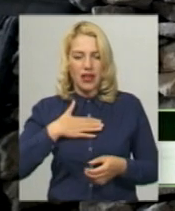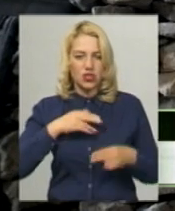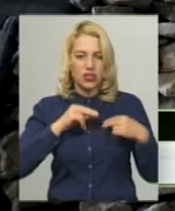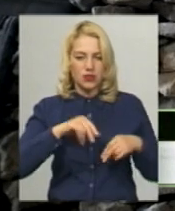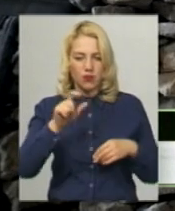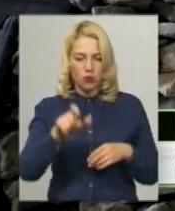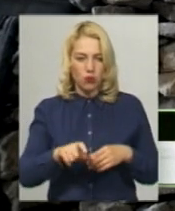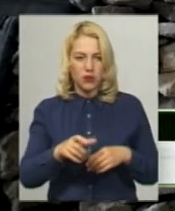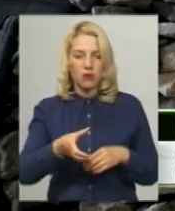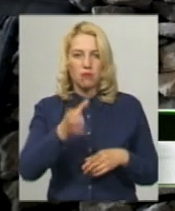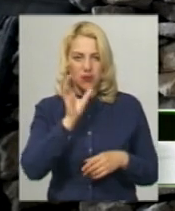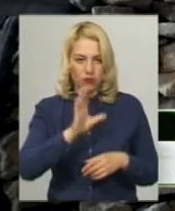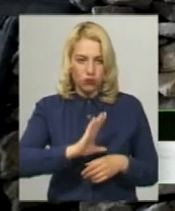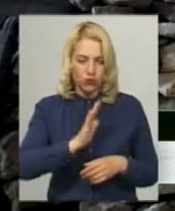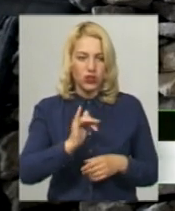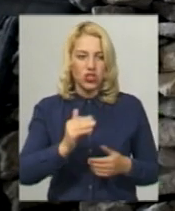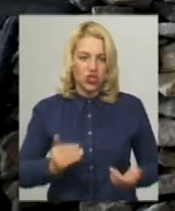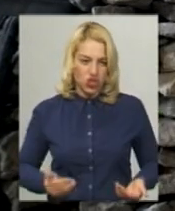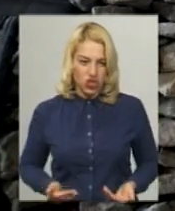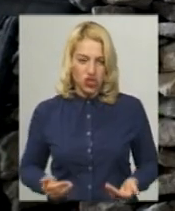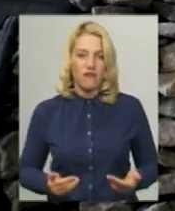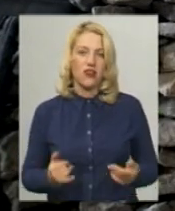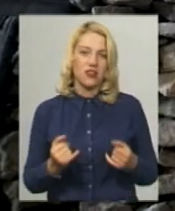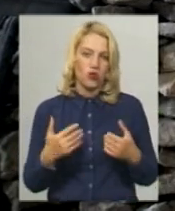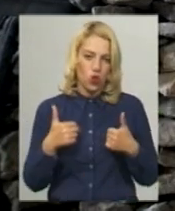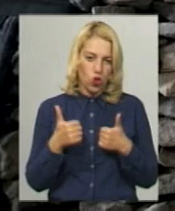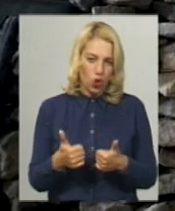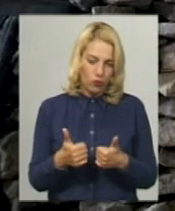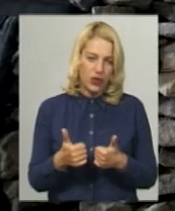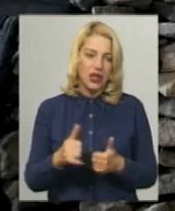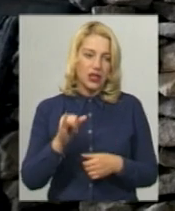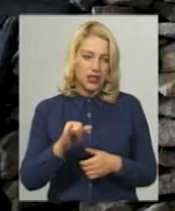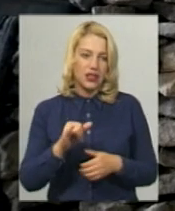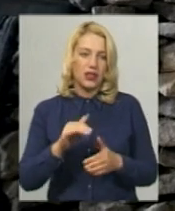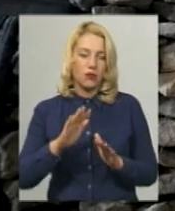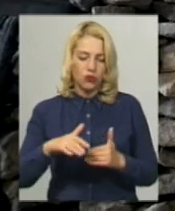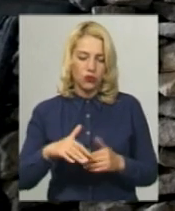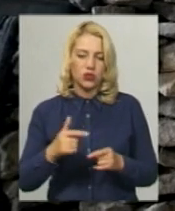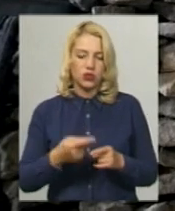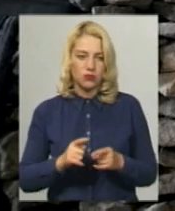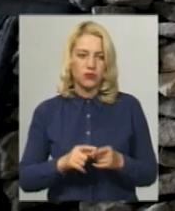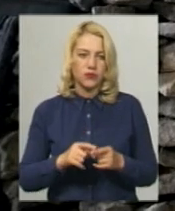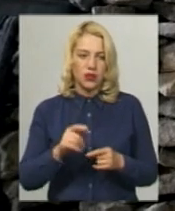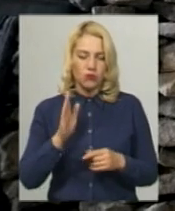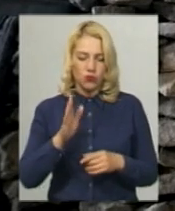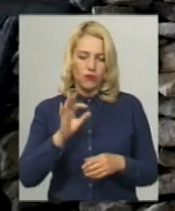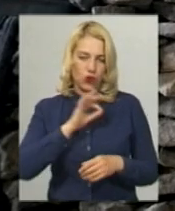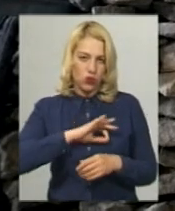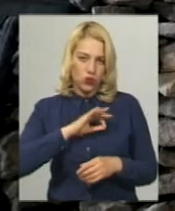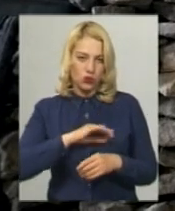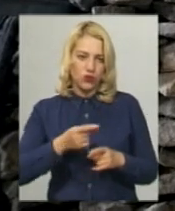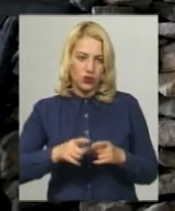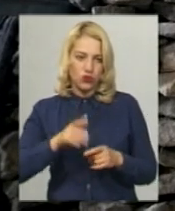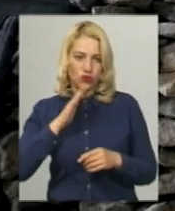її пив, він живий, все добре. Ну і потім в перспективі, да, дійсно ми будемо використовувати